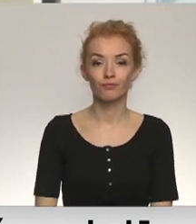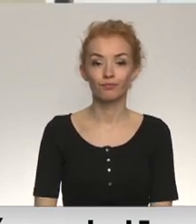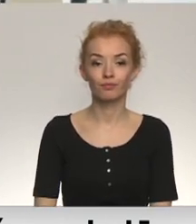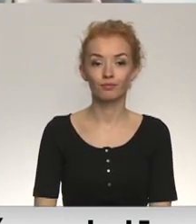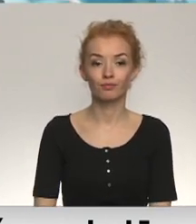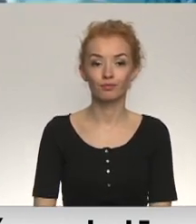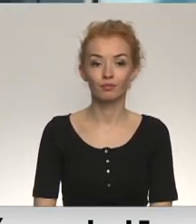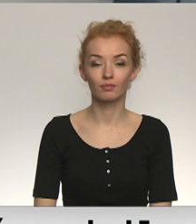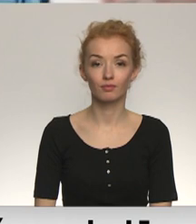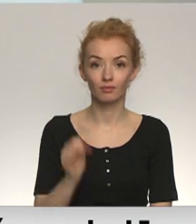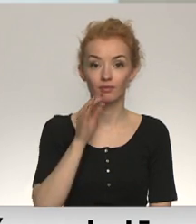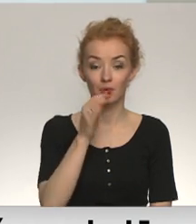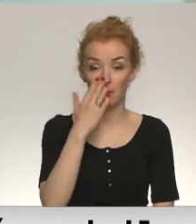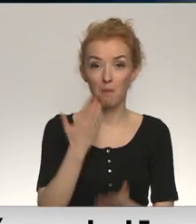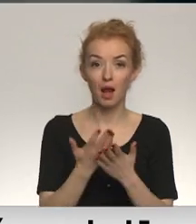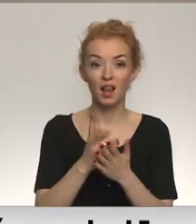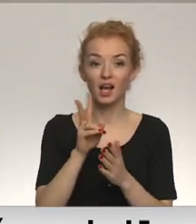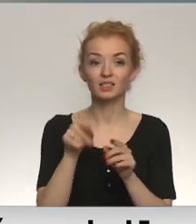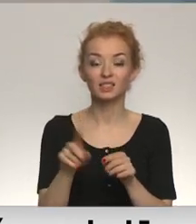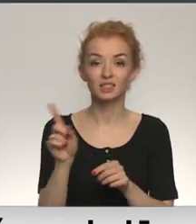Parādi, kas tāds ir uz ielas atrade.